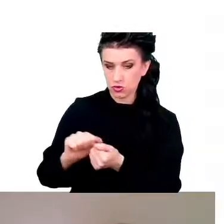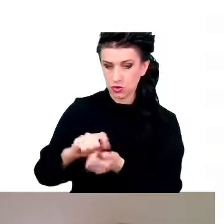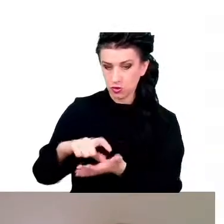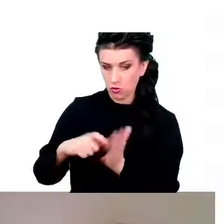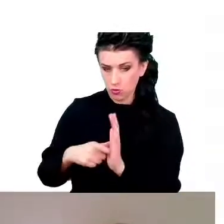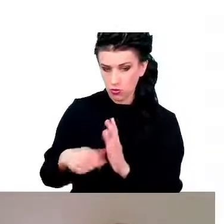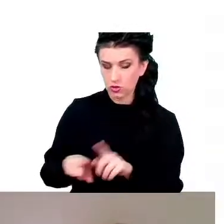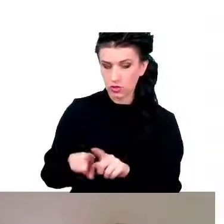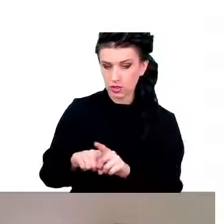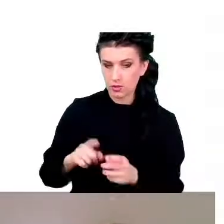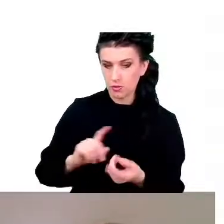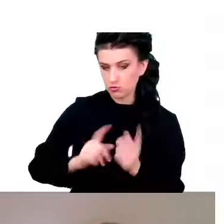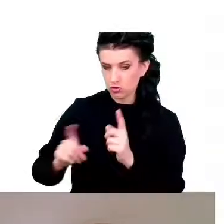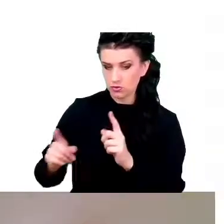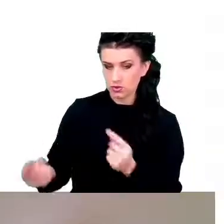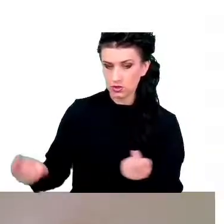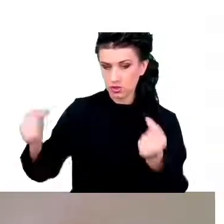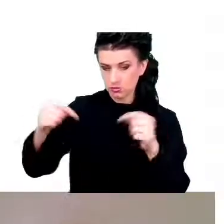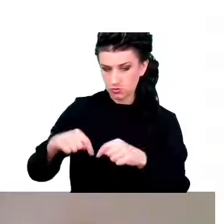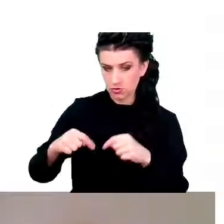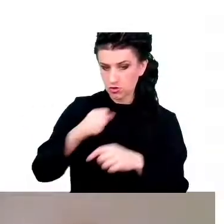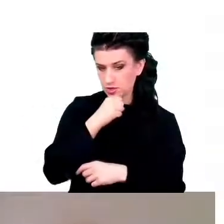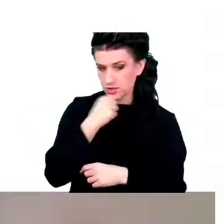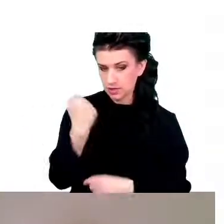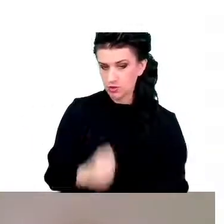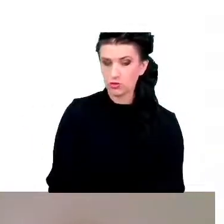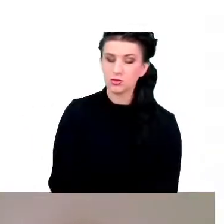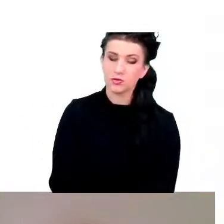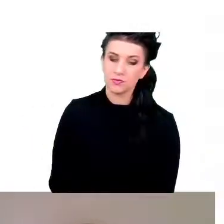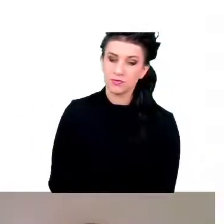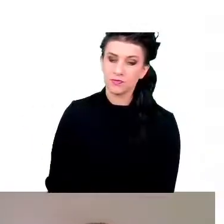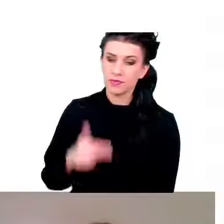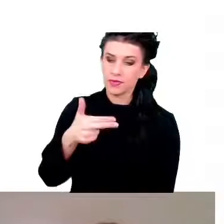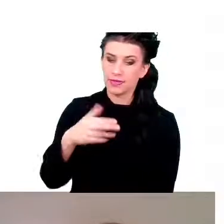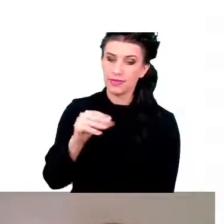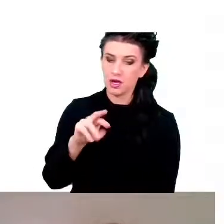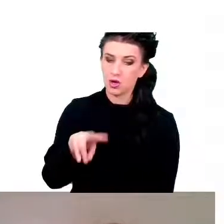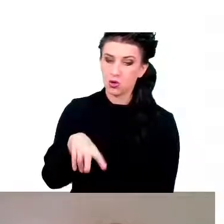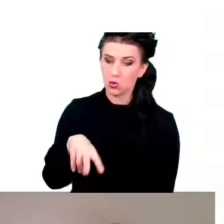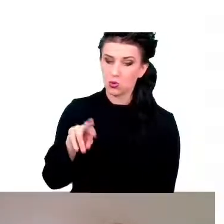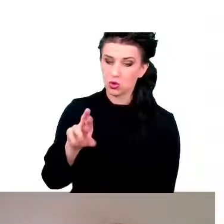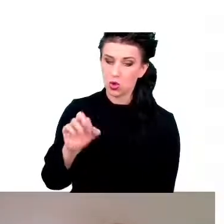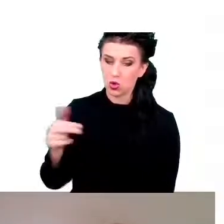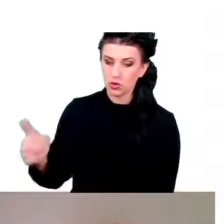starzenia. Oczywiście neurony są bardzo